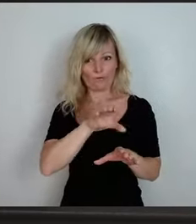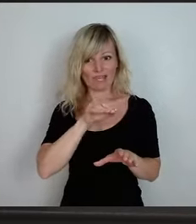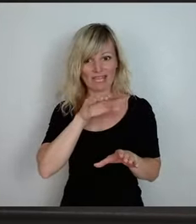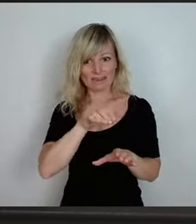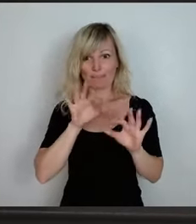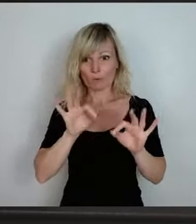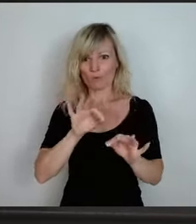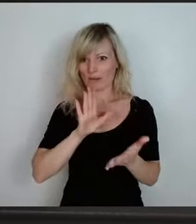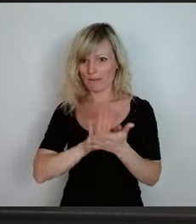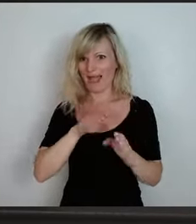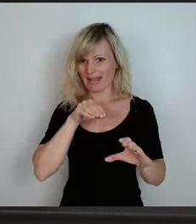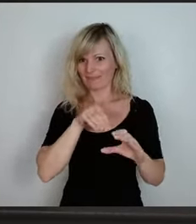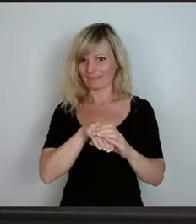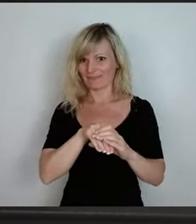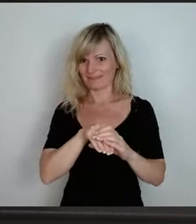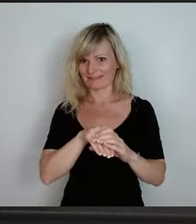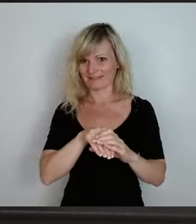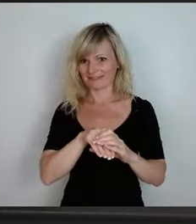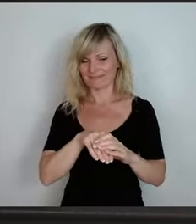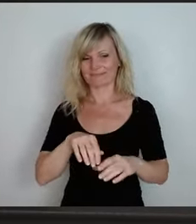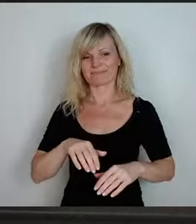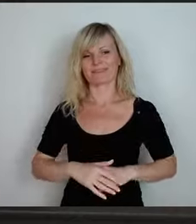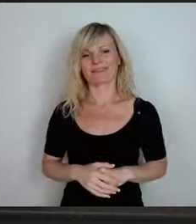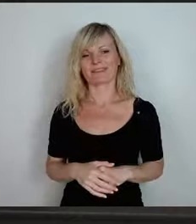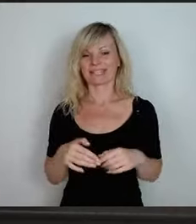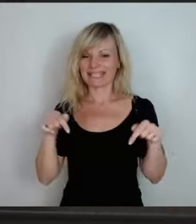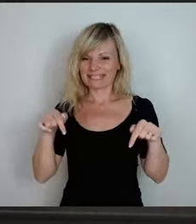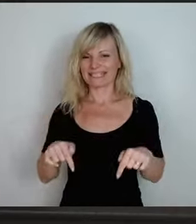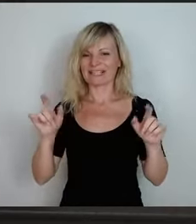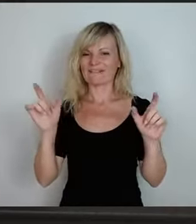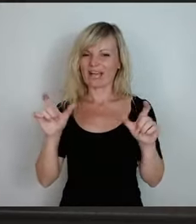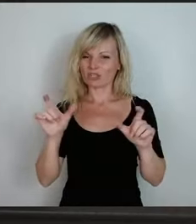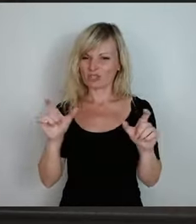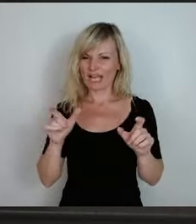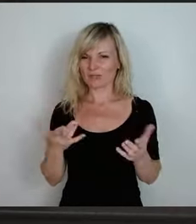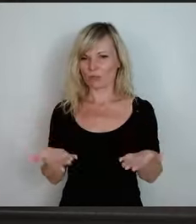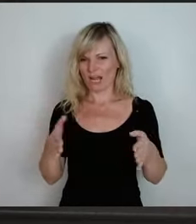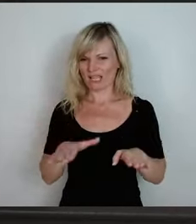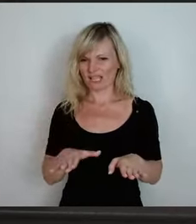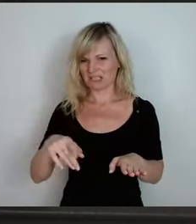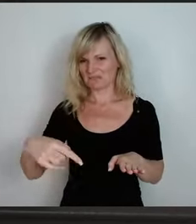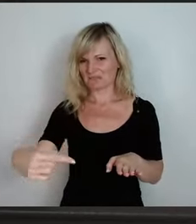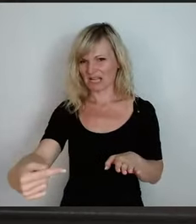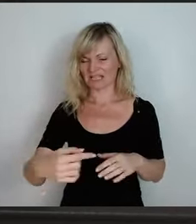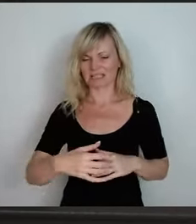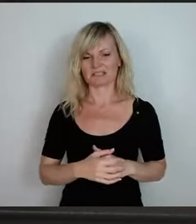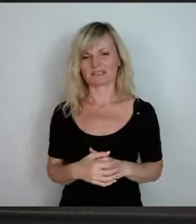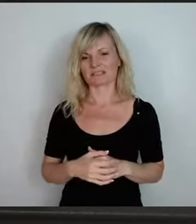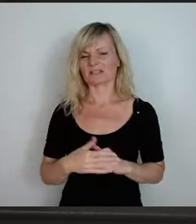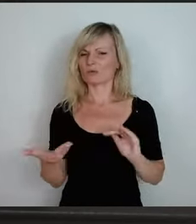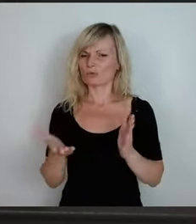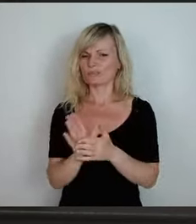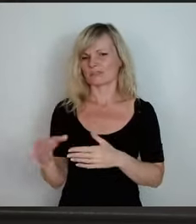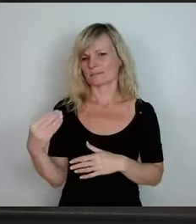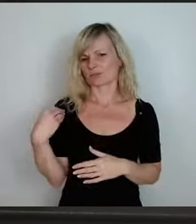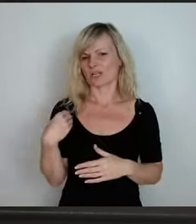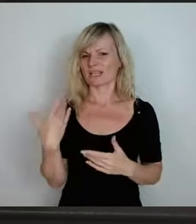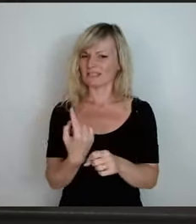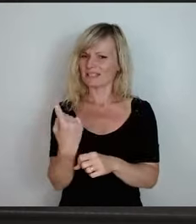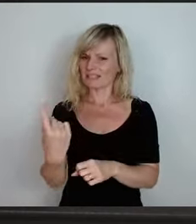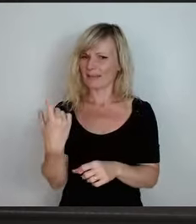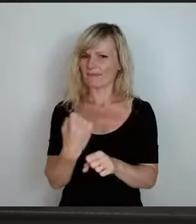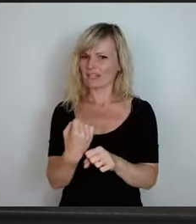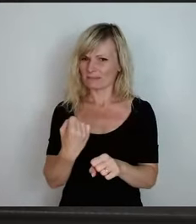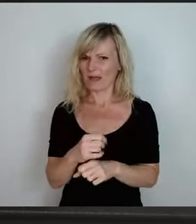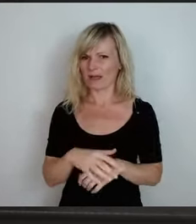Sagen Sie mal jetzt vielleicht am Ende dieser Veranstaltung, was Sie tun. Wir haben die Bilder alle noch im Kopf, was die letzten Tage in Deutschland